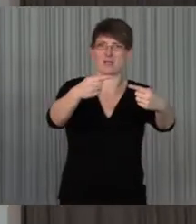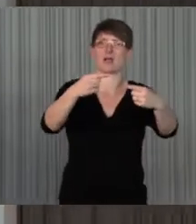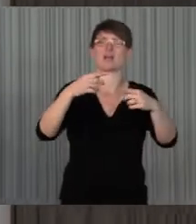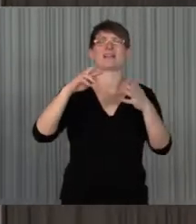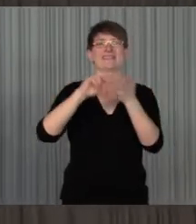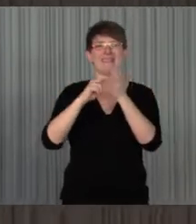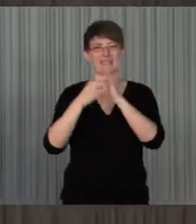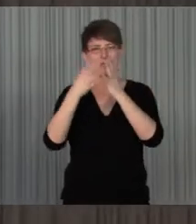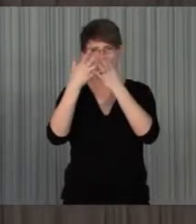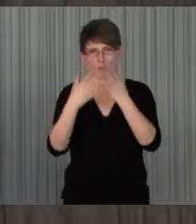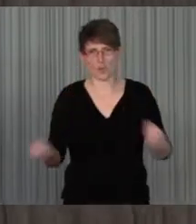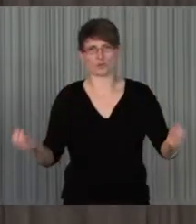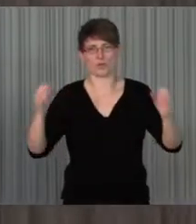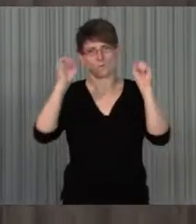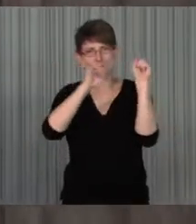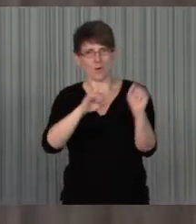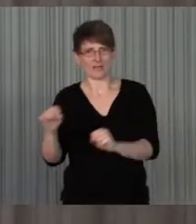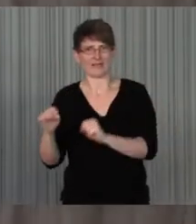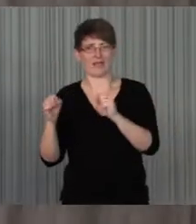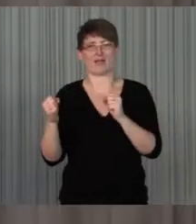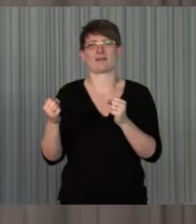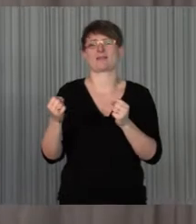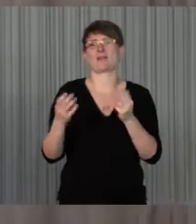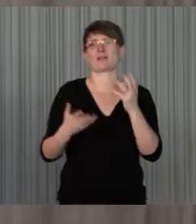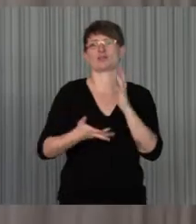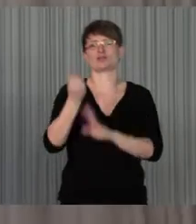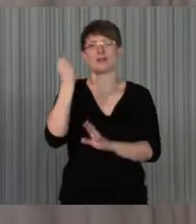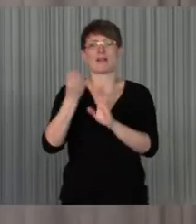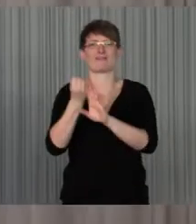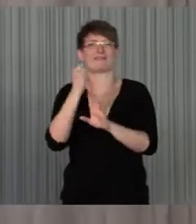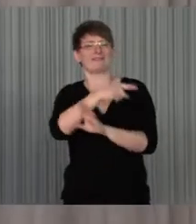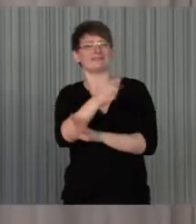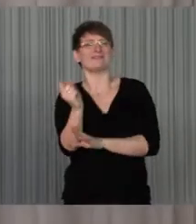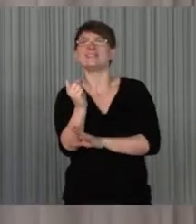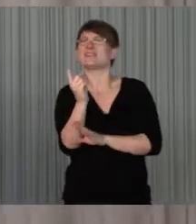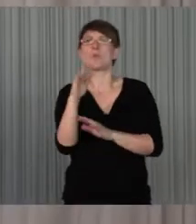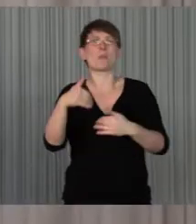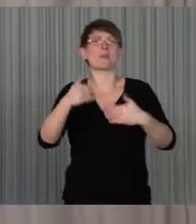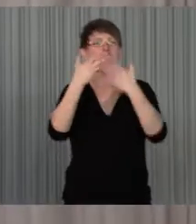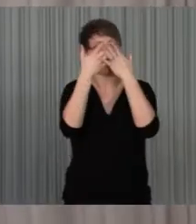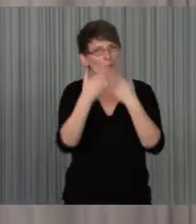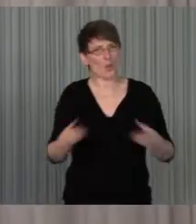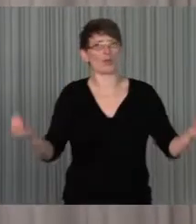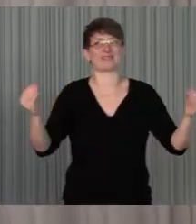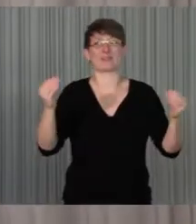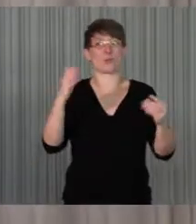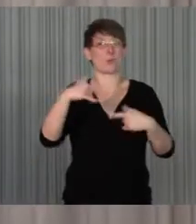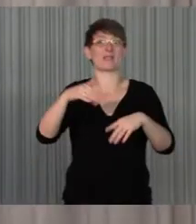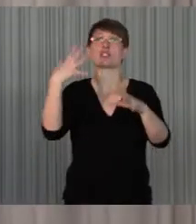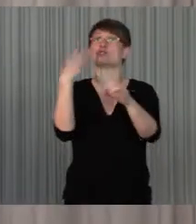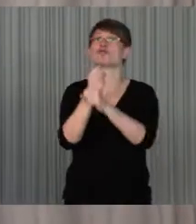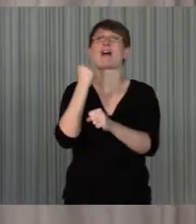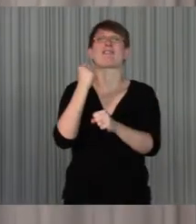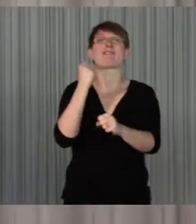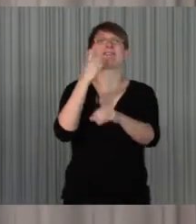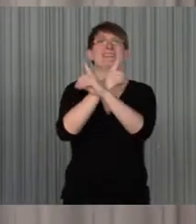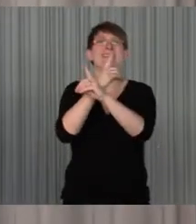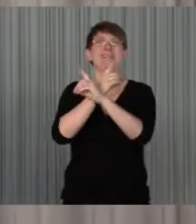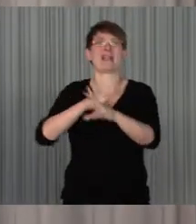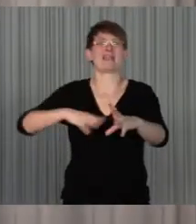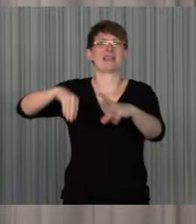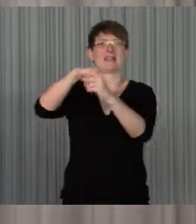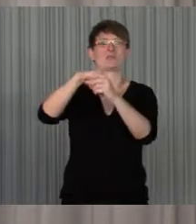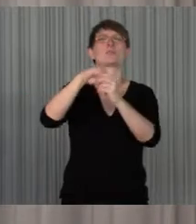Techniklösungen und Potenziale erschaffen, schaffen alleine noch keine digitale Inklusionen. Dazu müssen sie eben auch